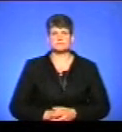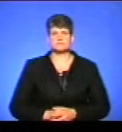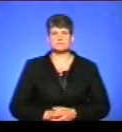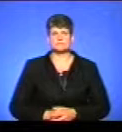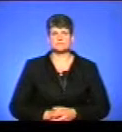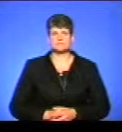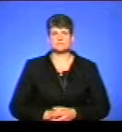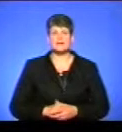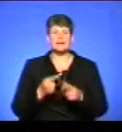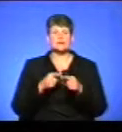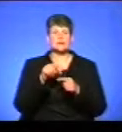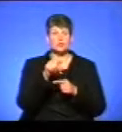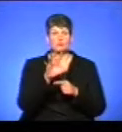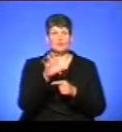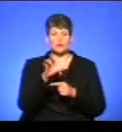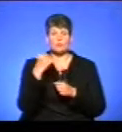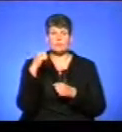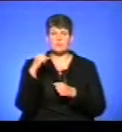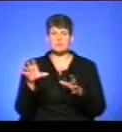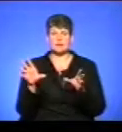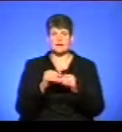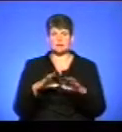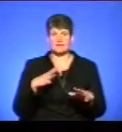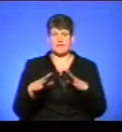На цьому фото переможці з тренером.